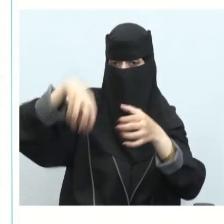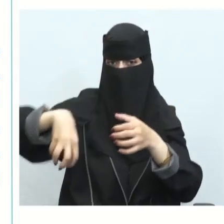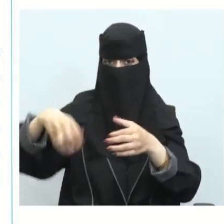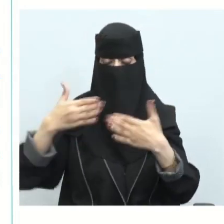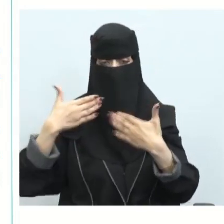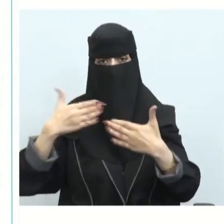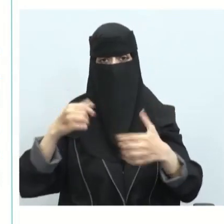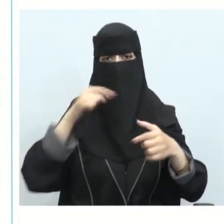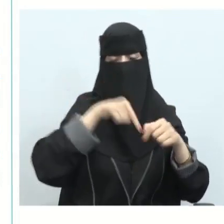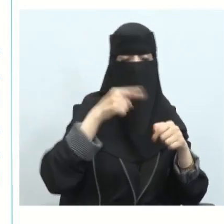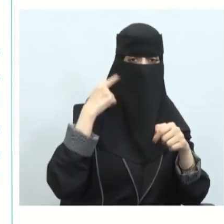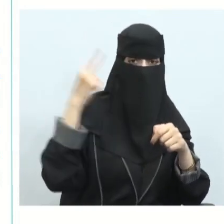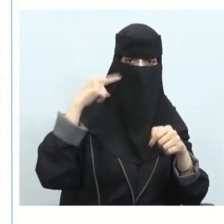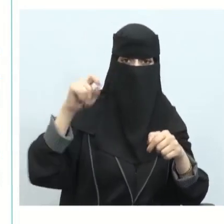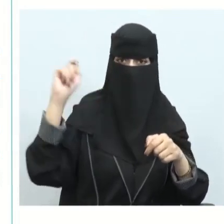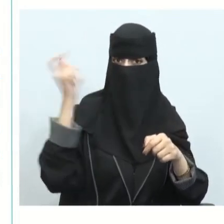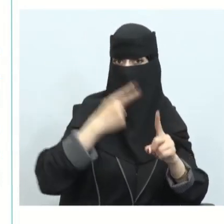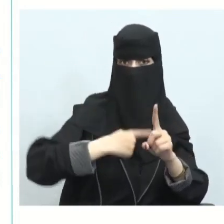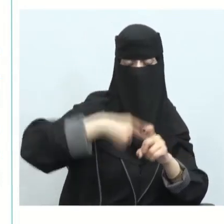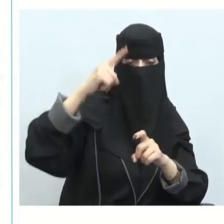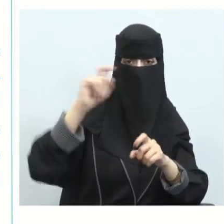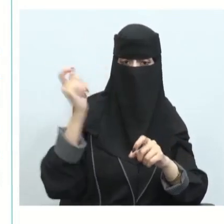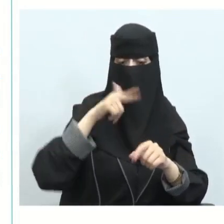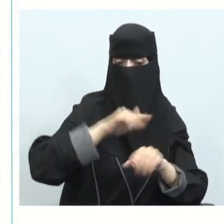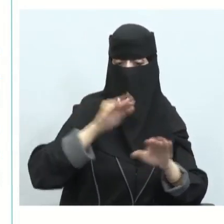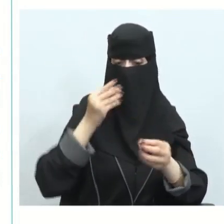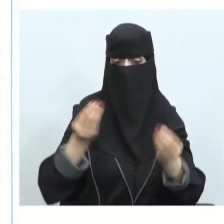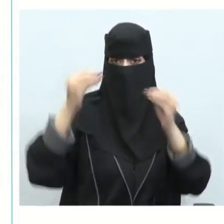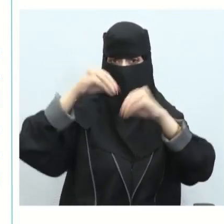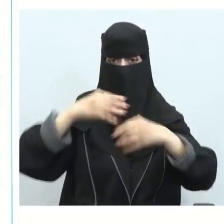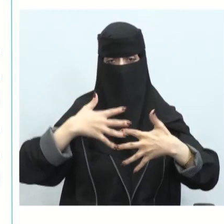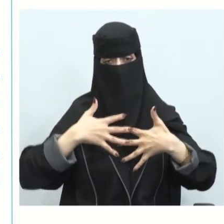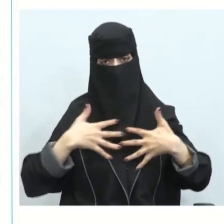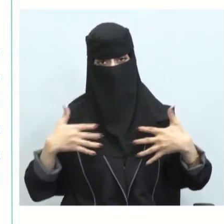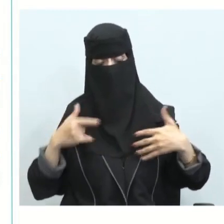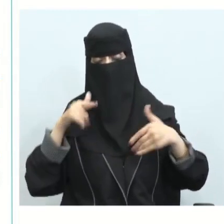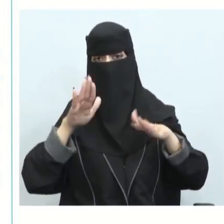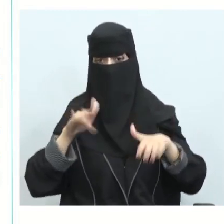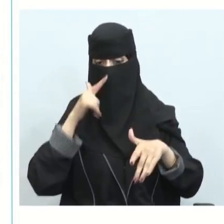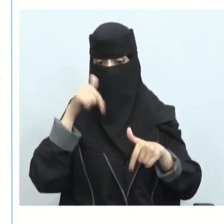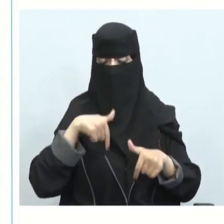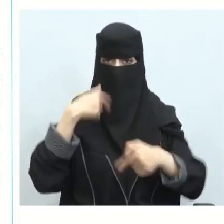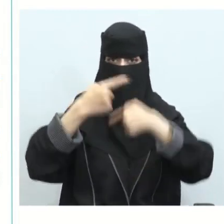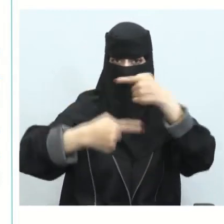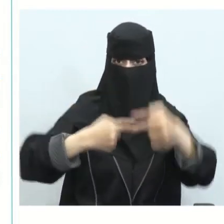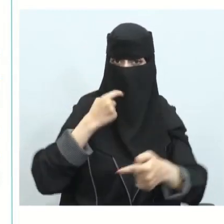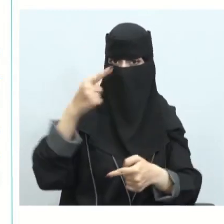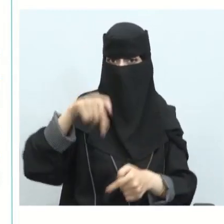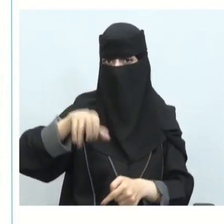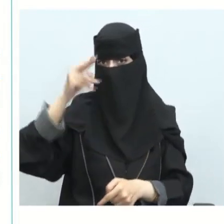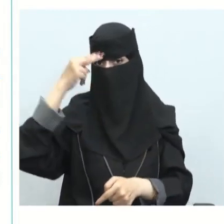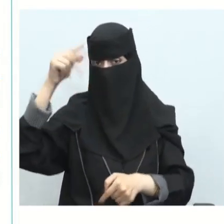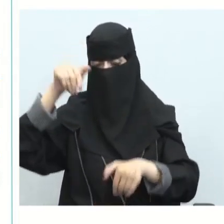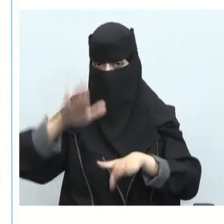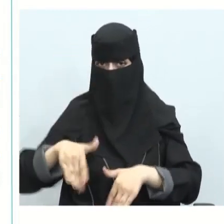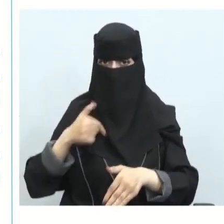وهي عالية السرعة ليس فقط لزيادة الراحة إذن المملكة نعلم أن كل سنة يكون لك